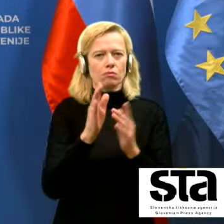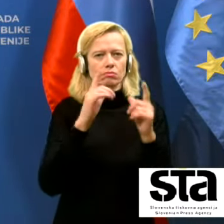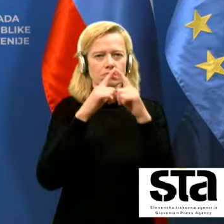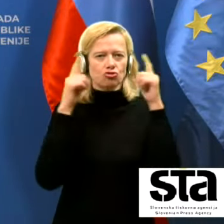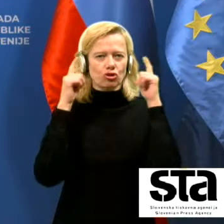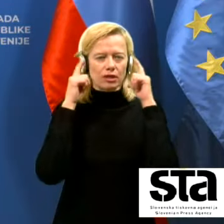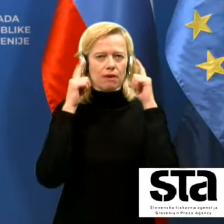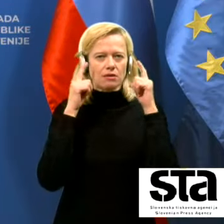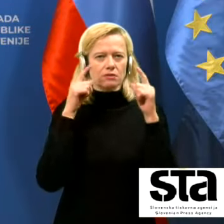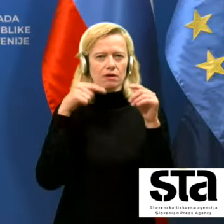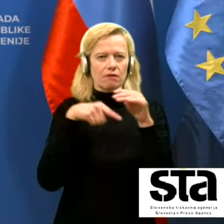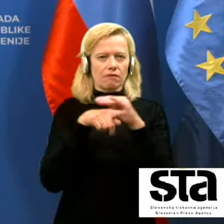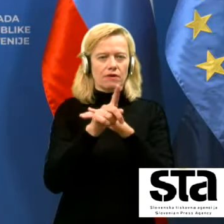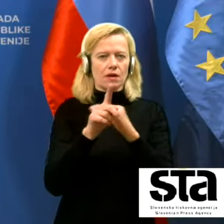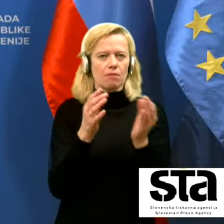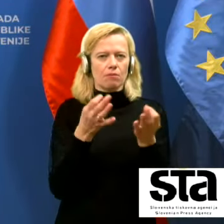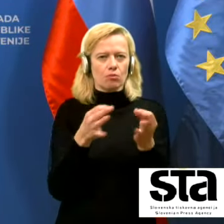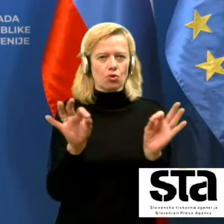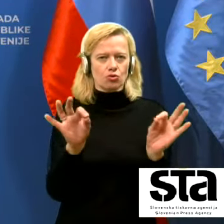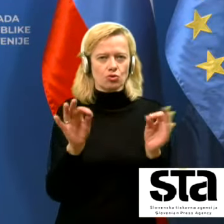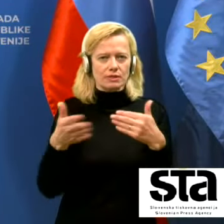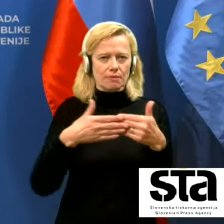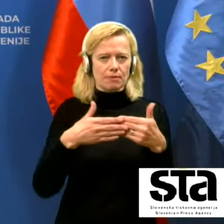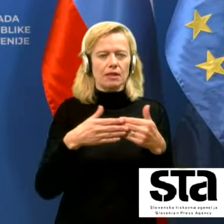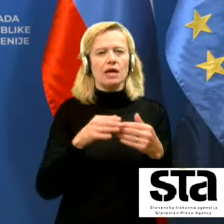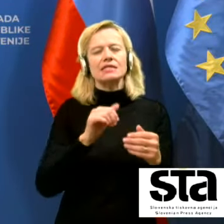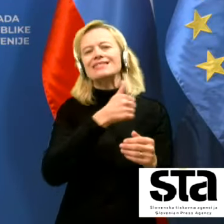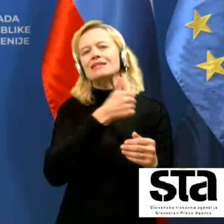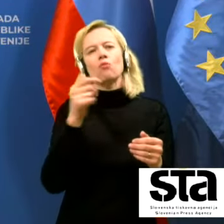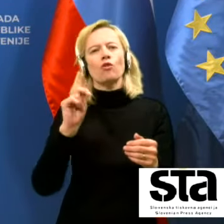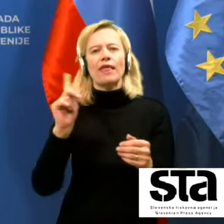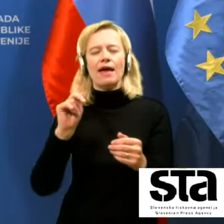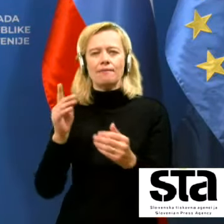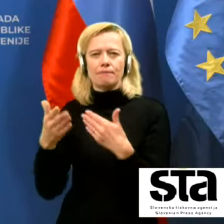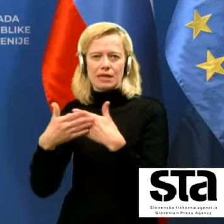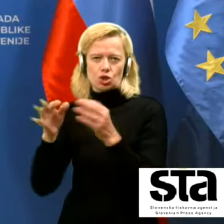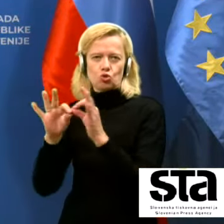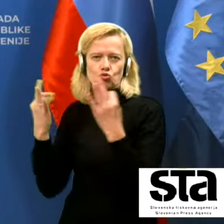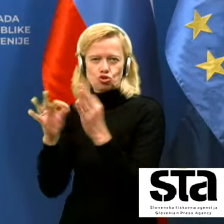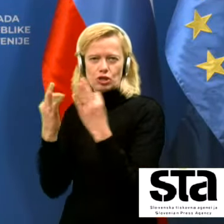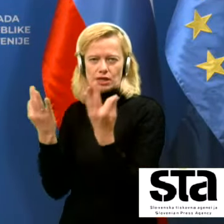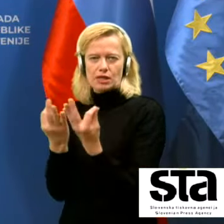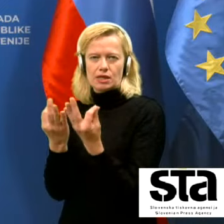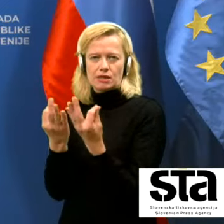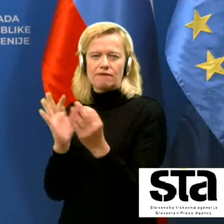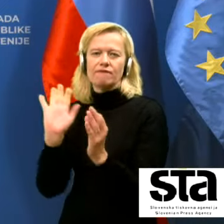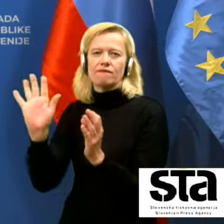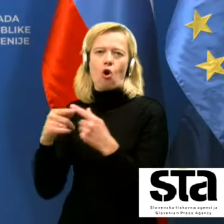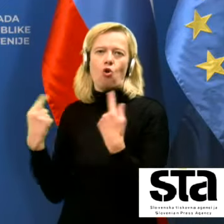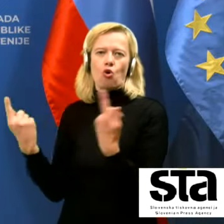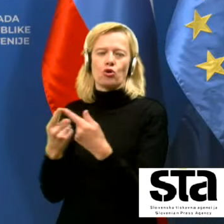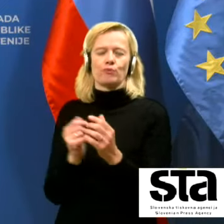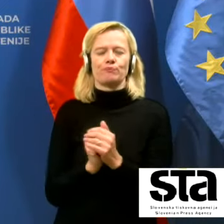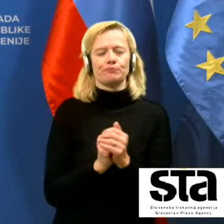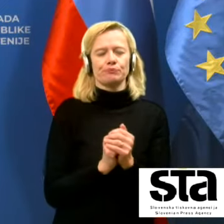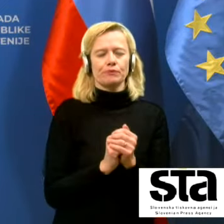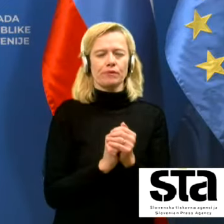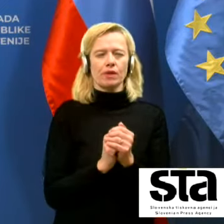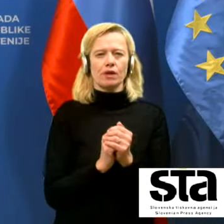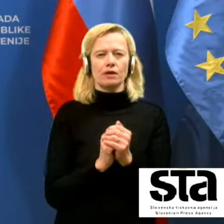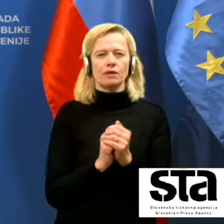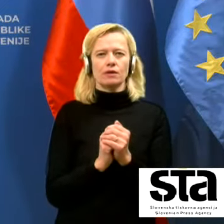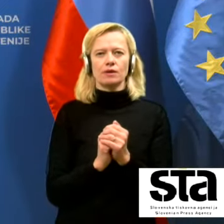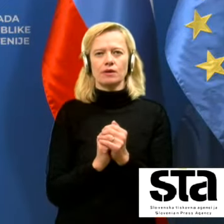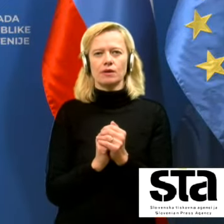z izuzetom družino in družinskim okoljem, kar je bilo veščas v veljavi. In